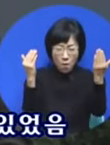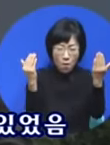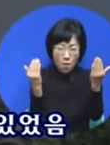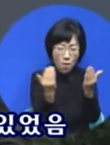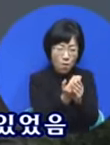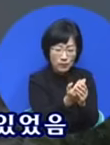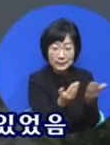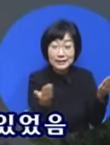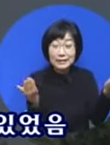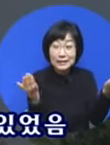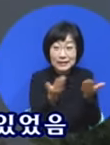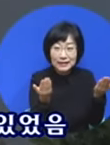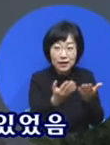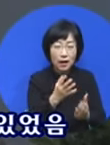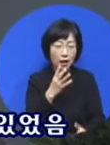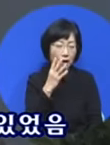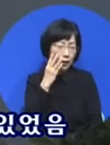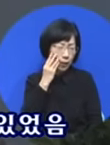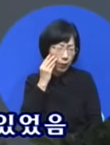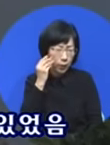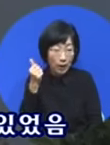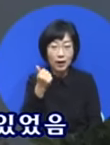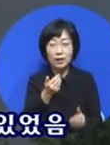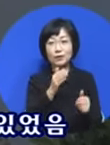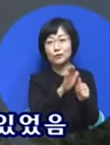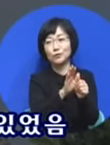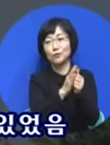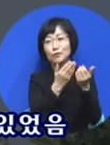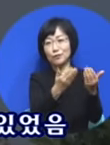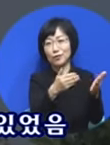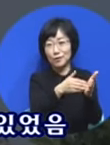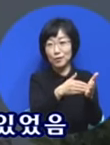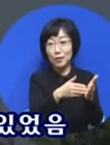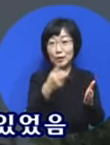요호와께서 요셉을 위하여